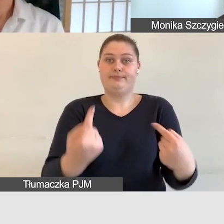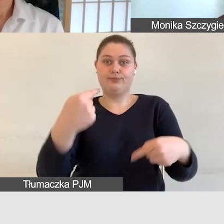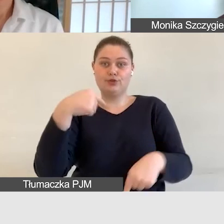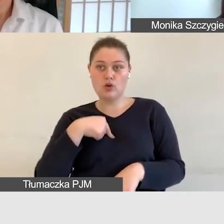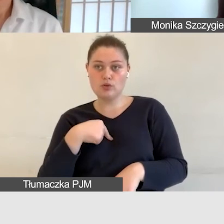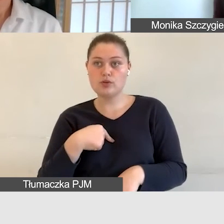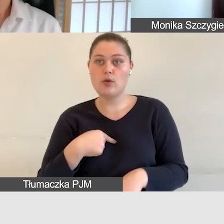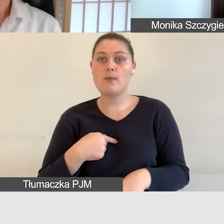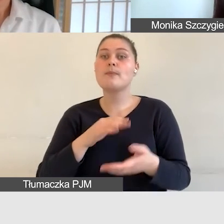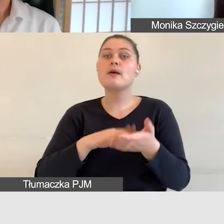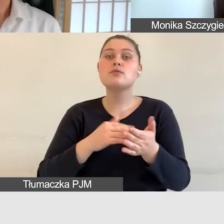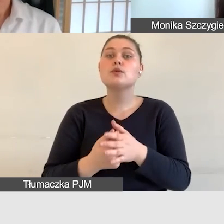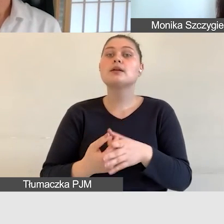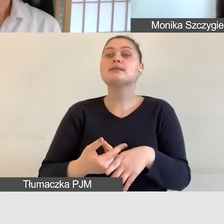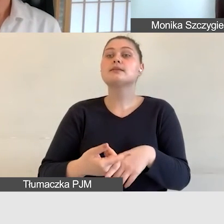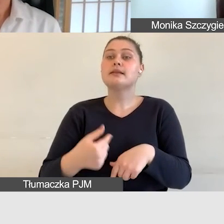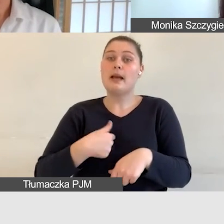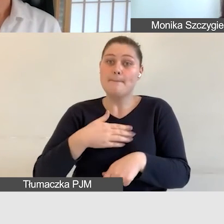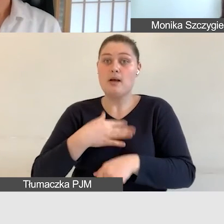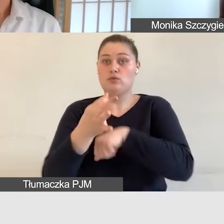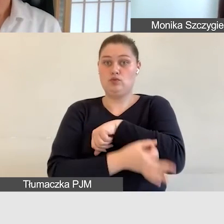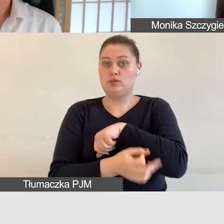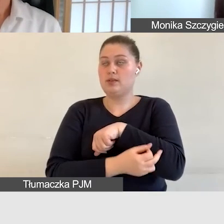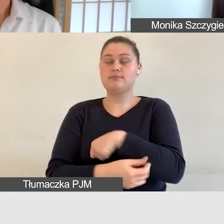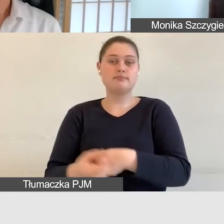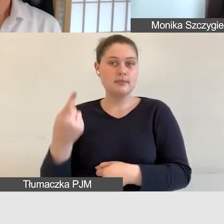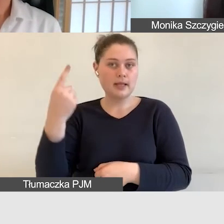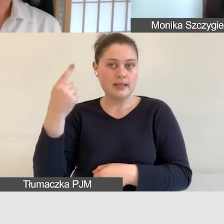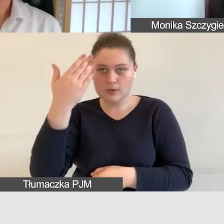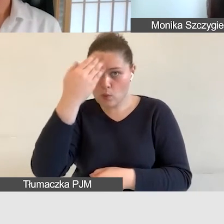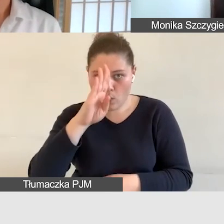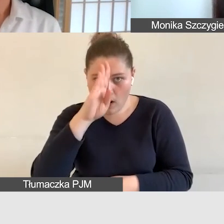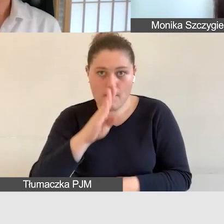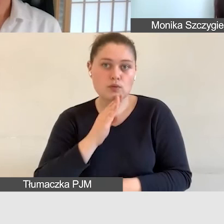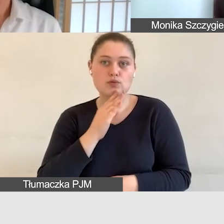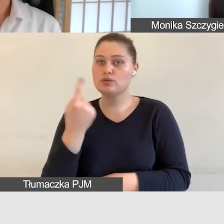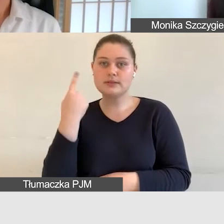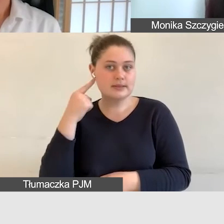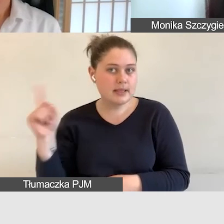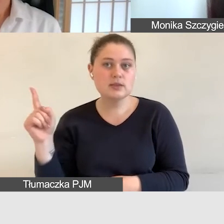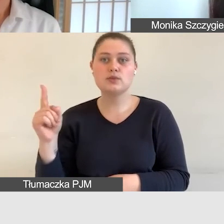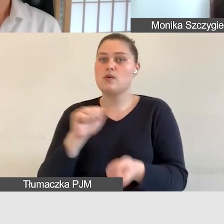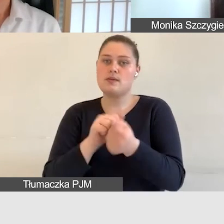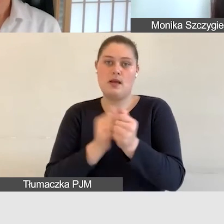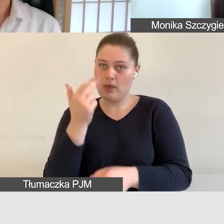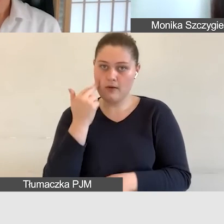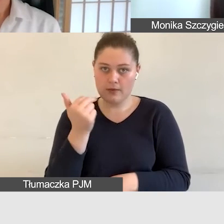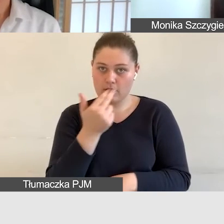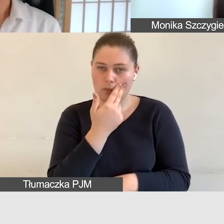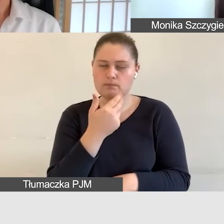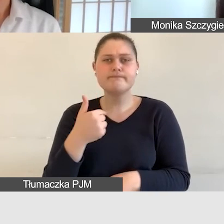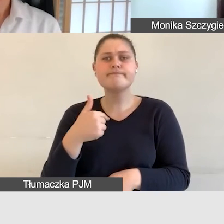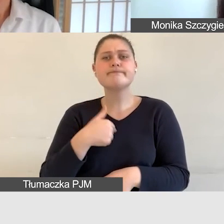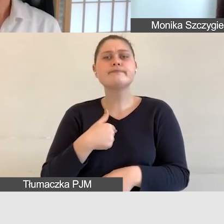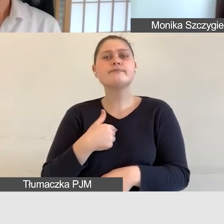niesłyszący albo słabo słyszący albo niewidomi z jakim to się wyzwaniem na co dzień z perspektywy wykładowcy wiąże